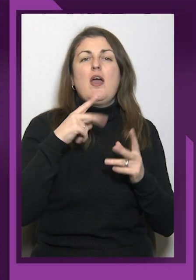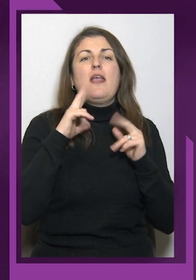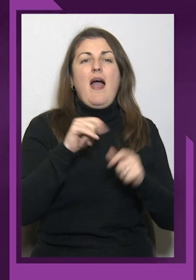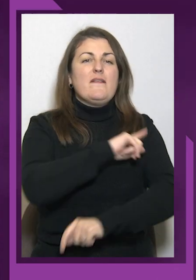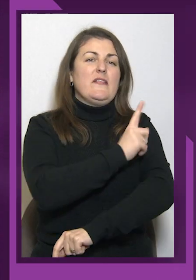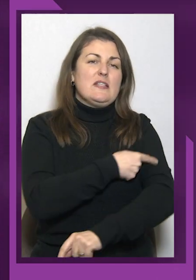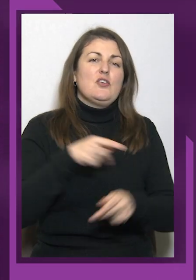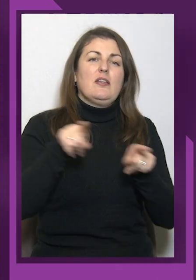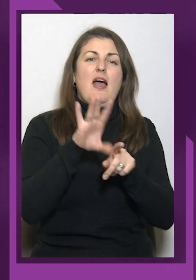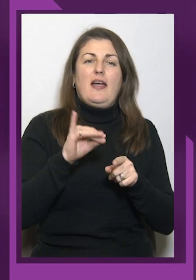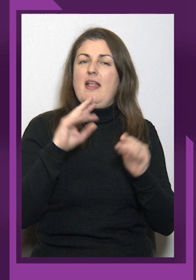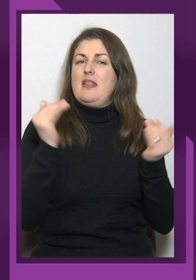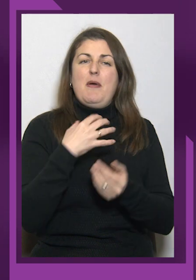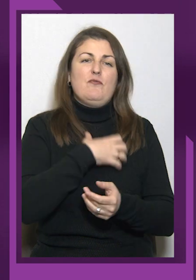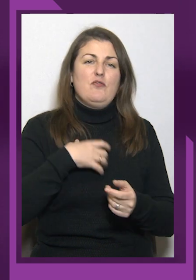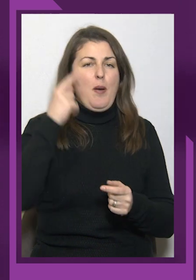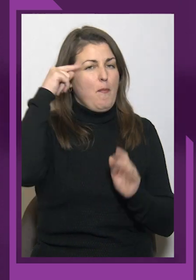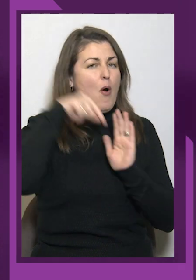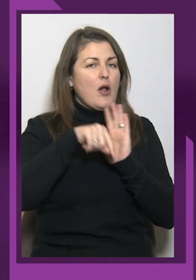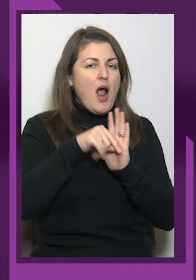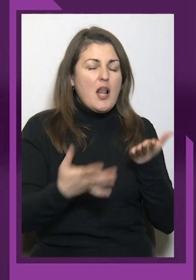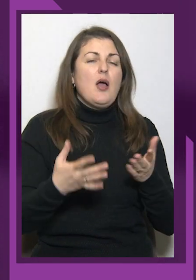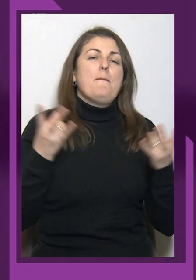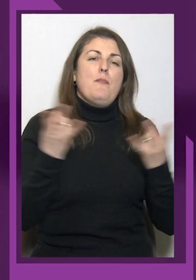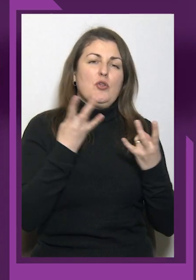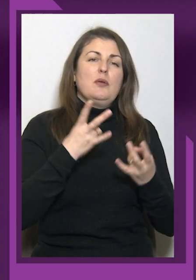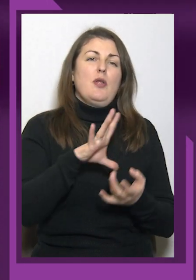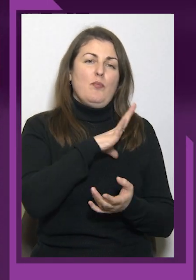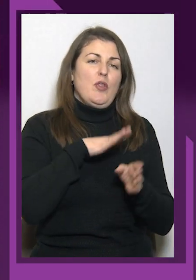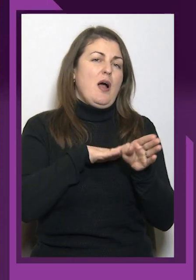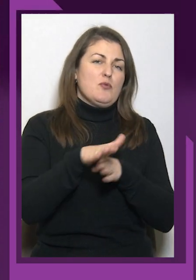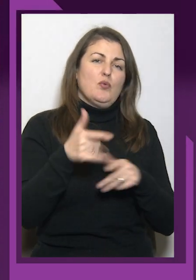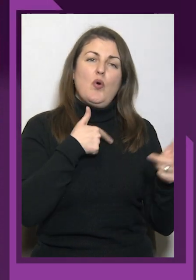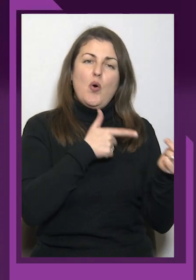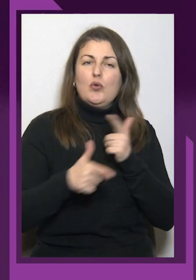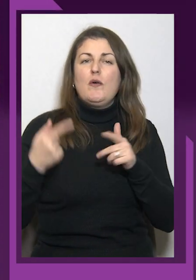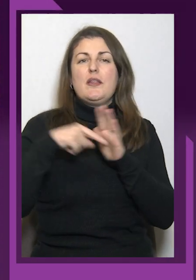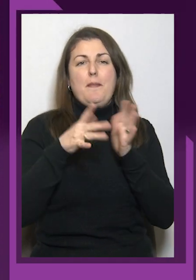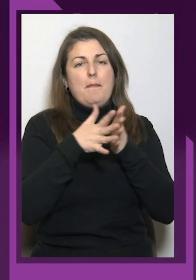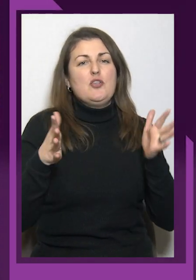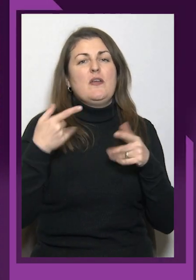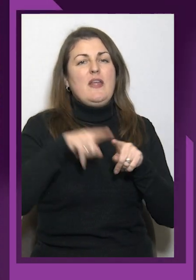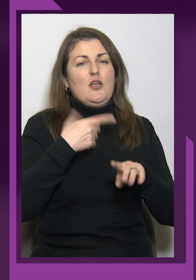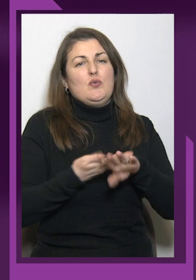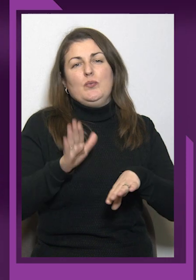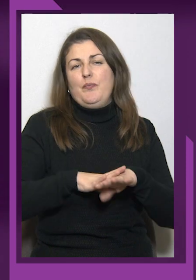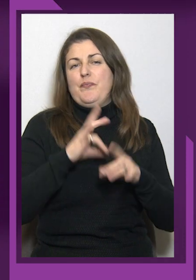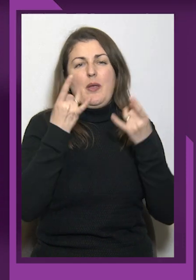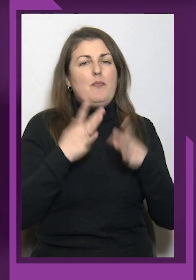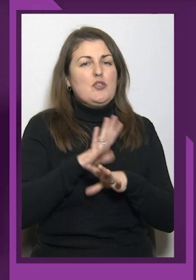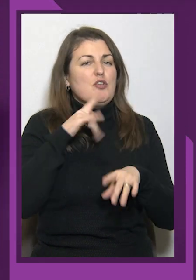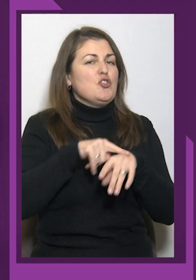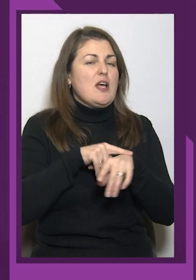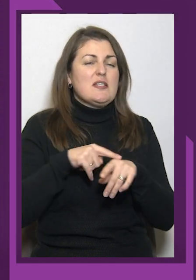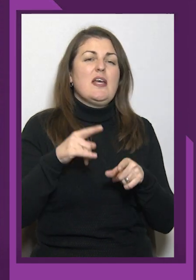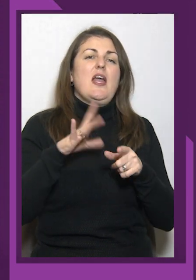фізично, так і не менш важливо морально потрібно бути абсолютно готовими, тим більше в такі скрутні і непрості часи.